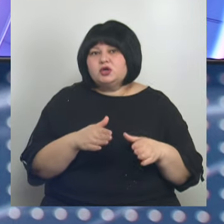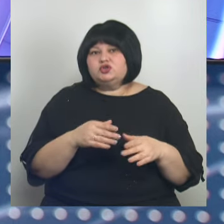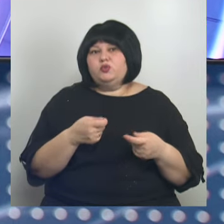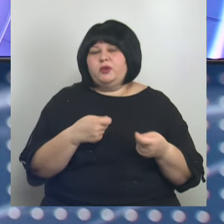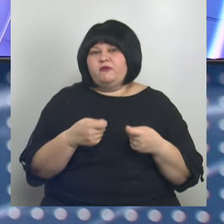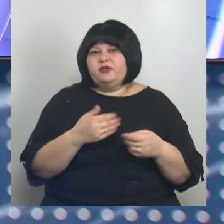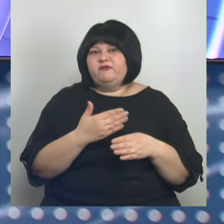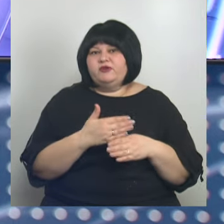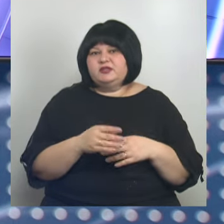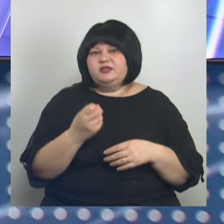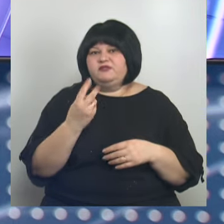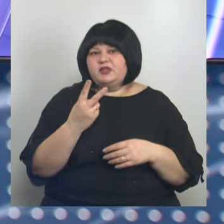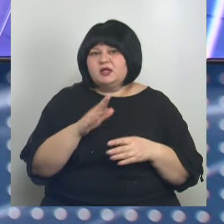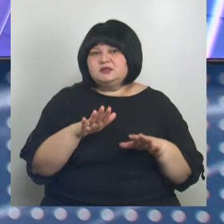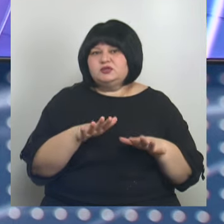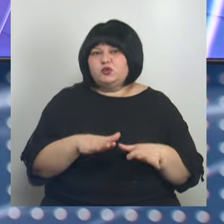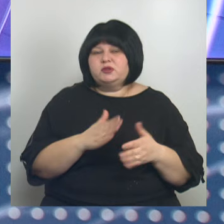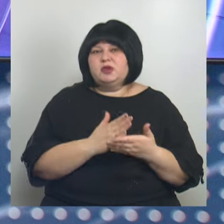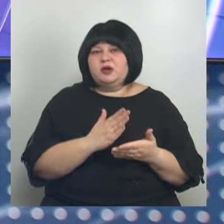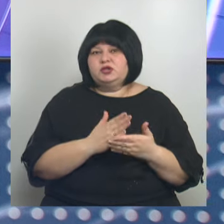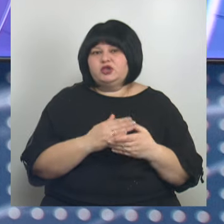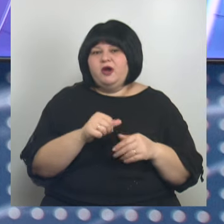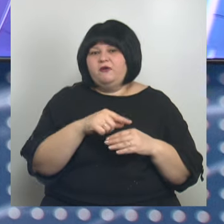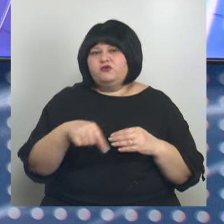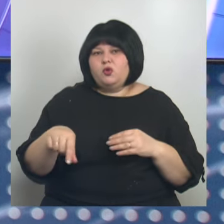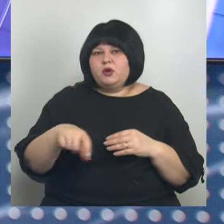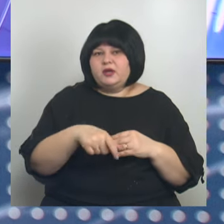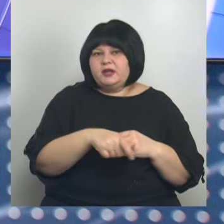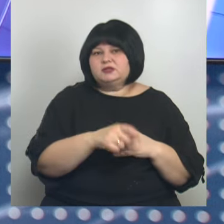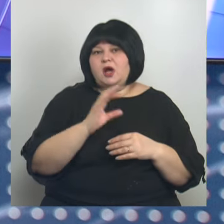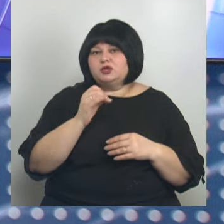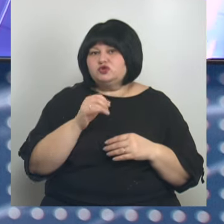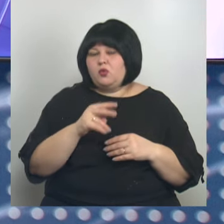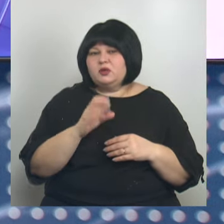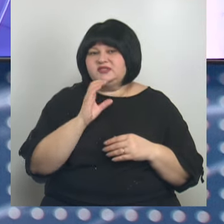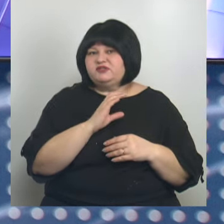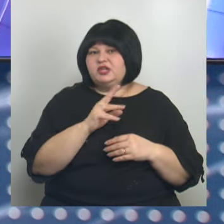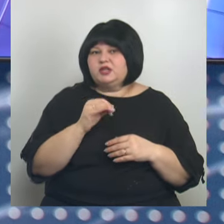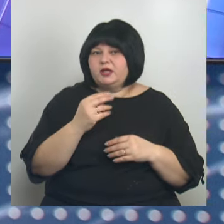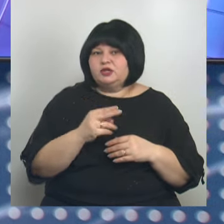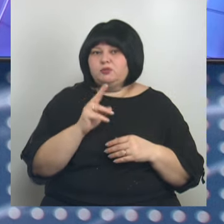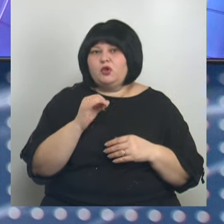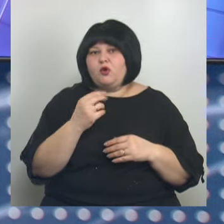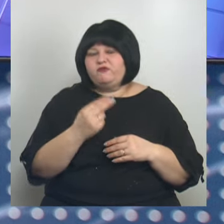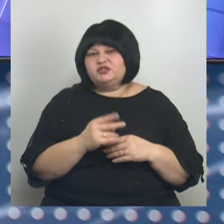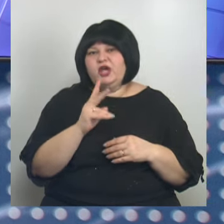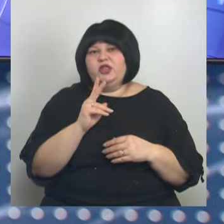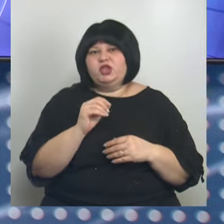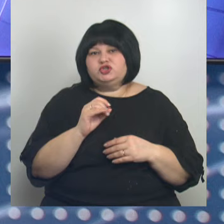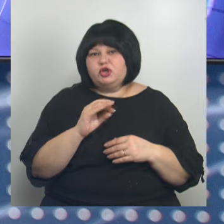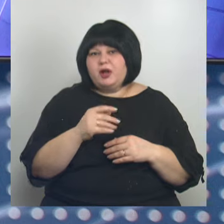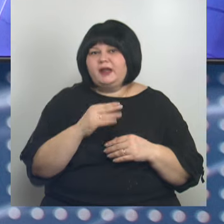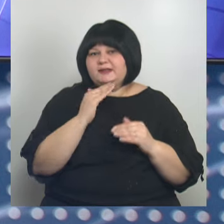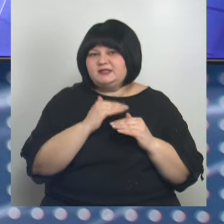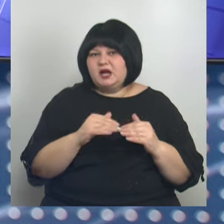выделило в регионе 12 зон, расположенных вдоль русел рек Оскол, Северский Донец, Болховец, Нежигаль, Тихая Сосна